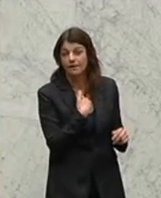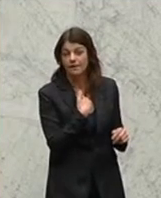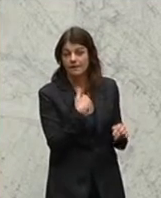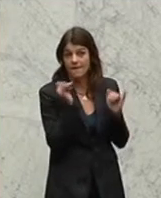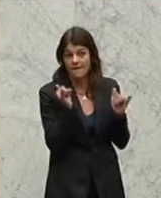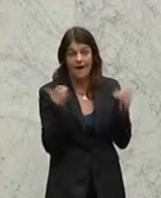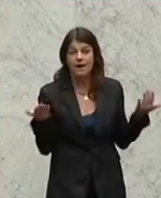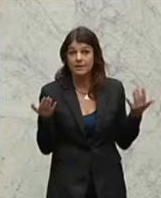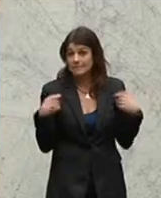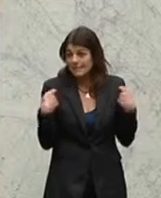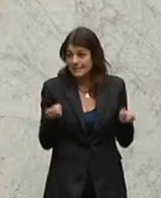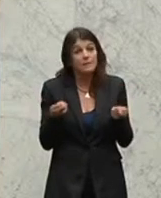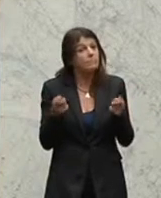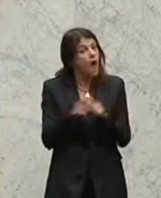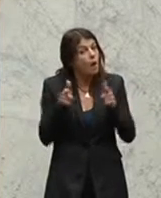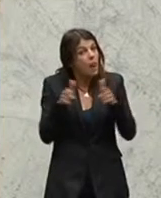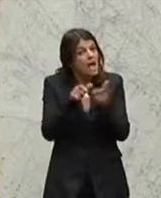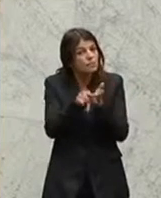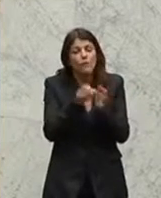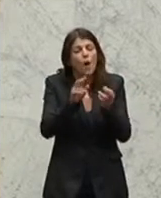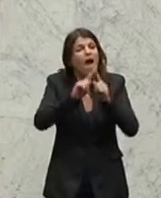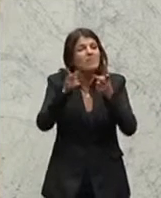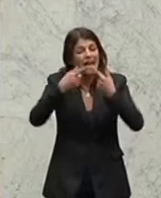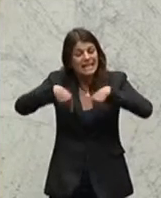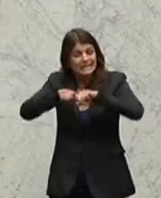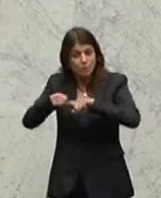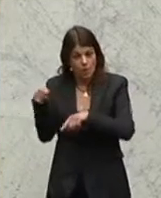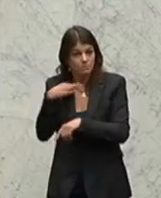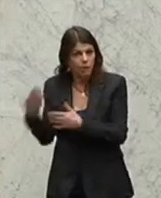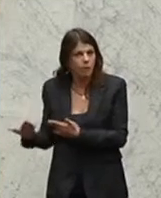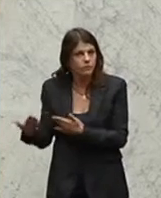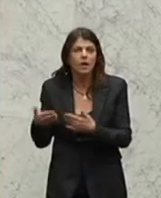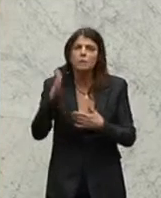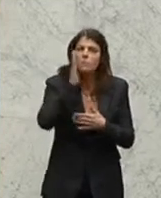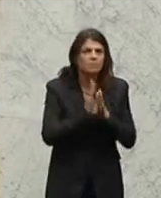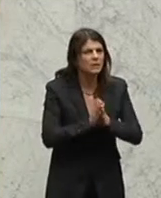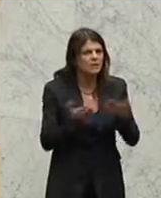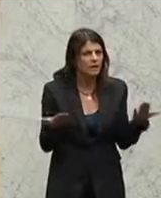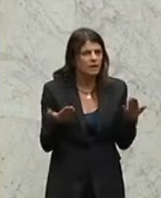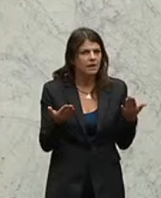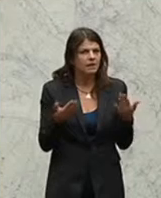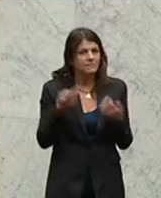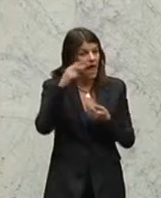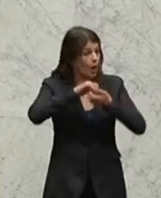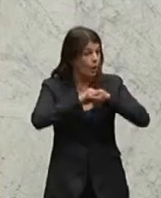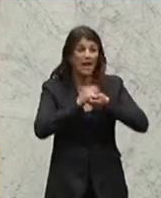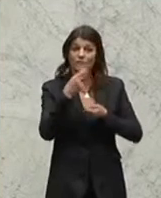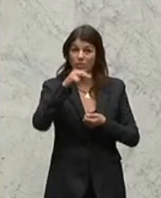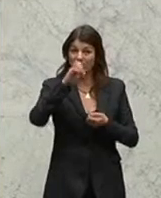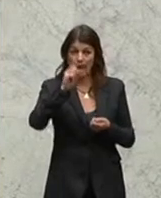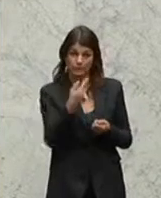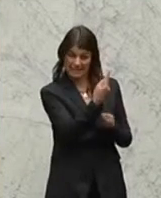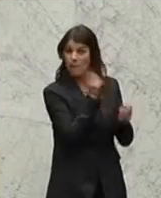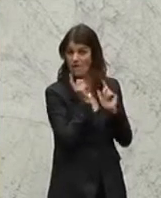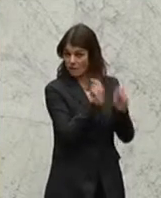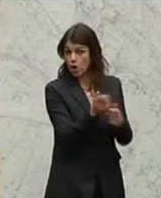da Leistungen, die betreffen vielleicht andere Ressorts. Aber dann lassen Sie es uns auch, Kollege von der Neos, wie das auch